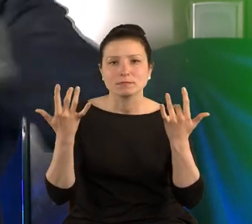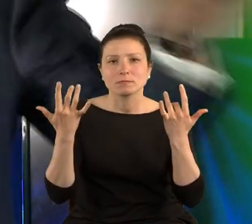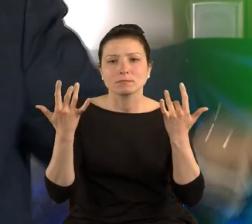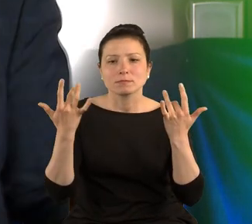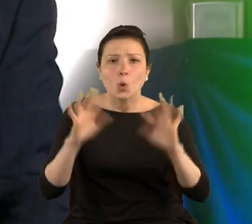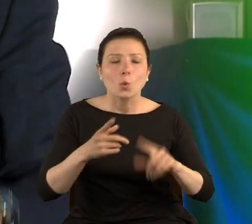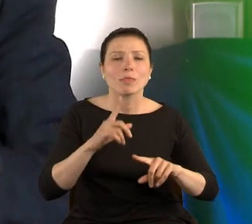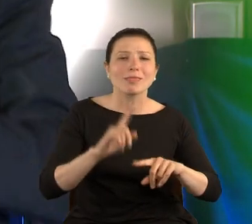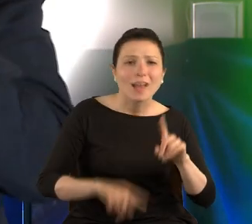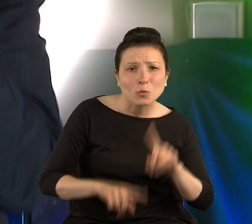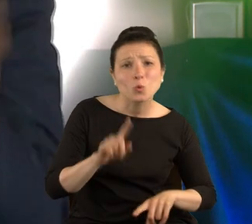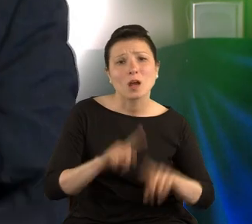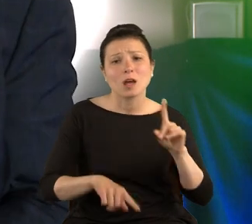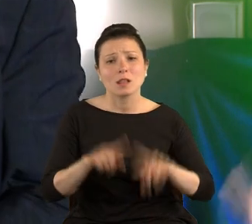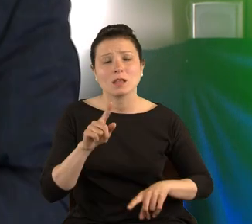naturalna,